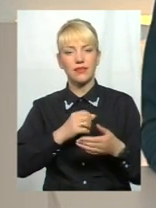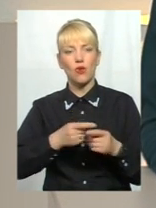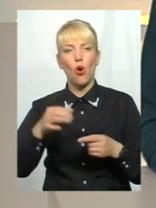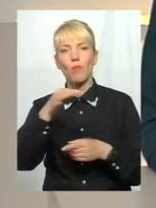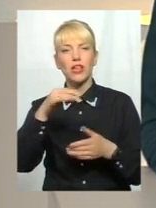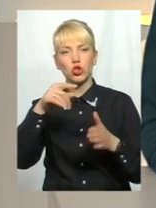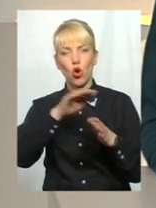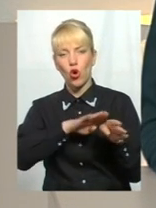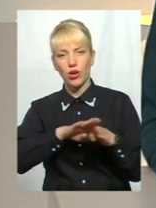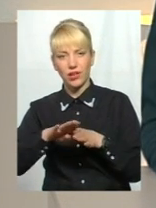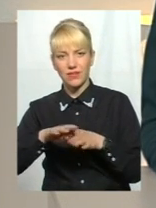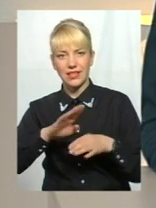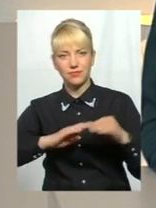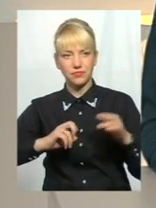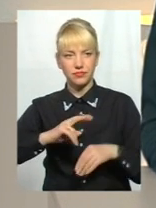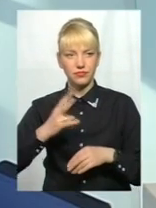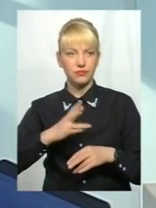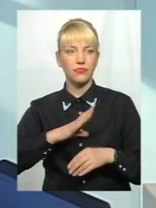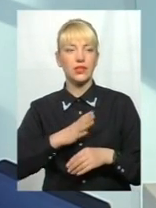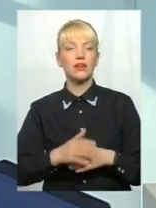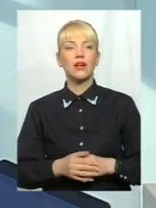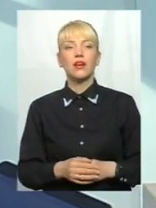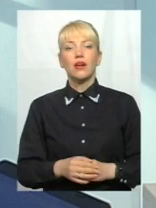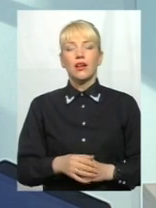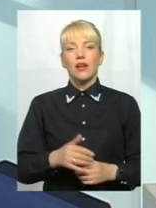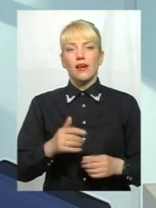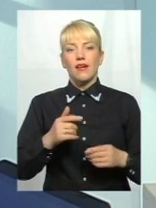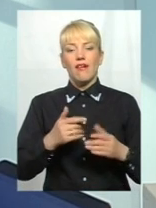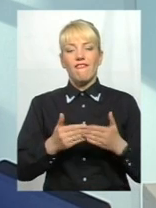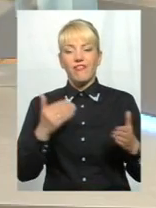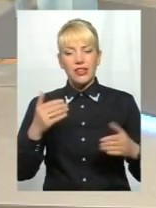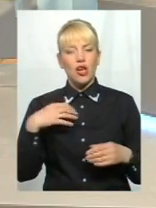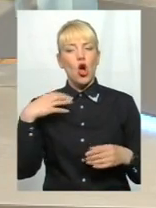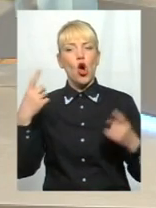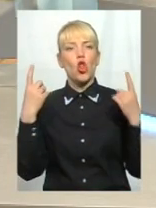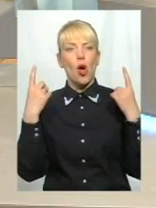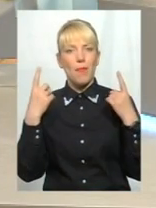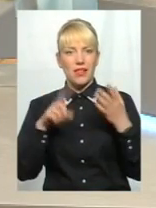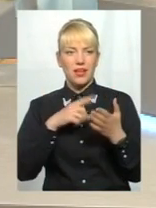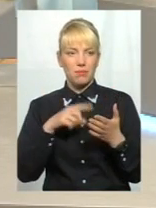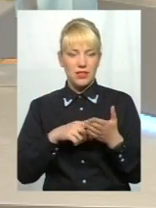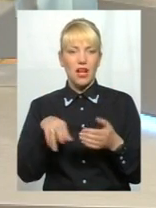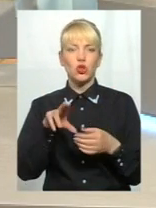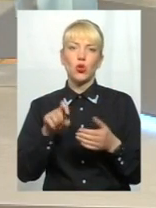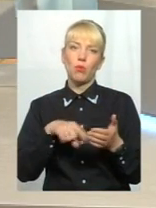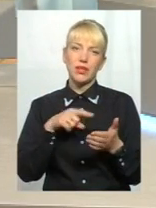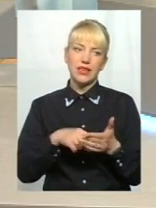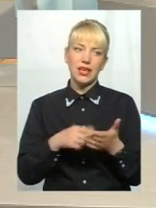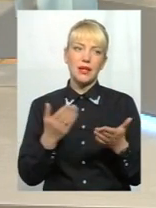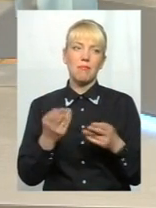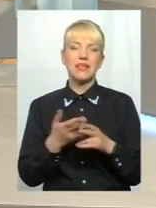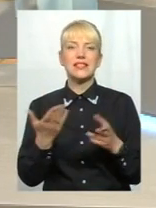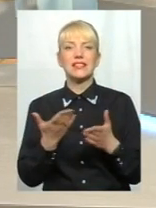Миколу Володимировичу, від таких глобальних питань все-таки до питань, без яких, мені здається, вони ще